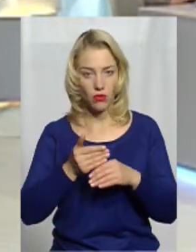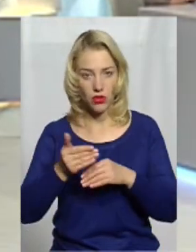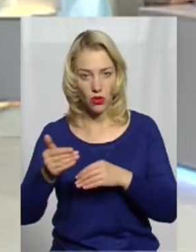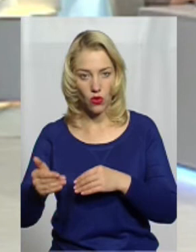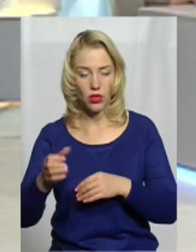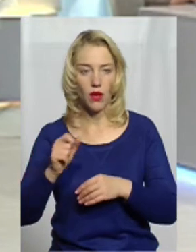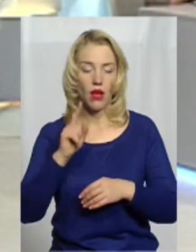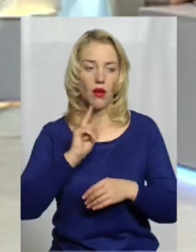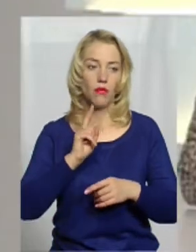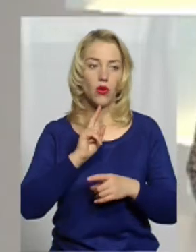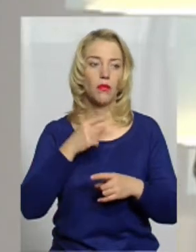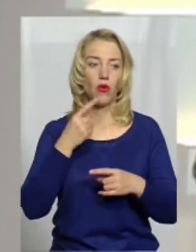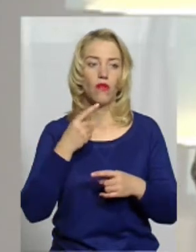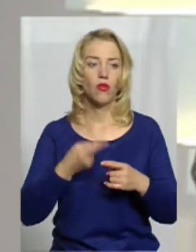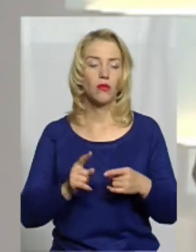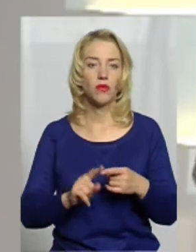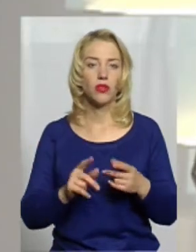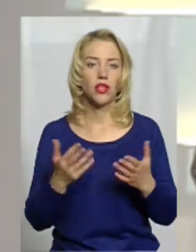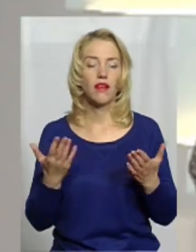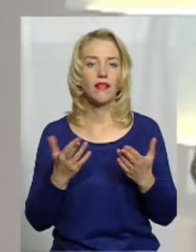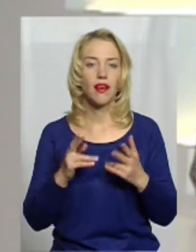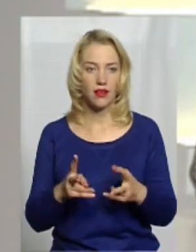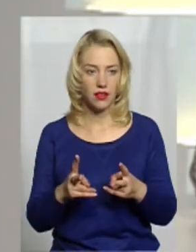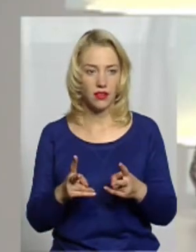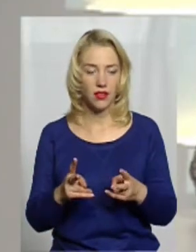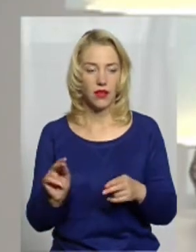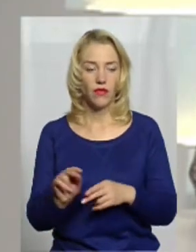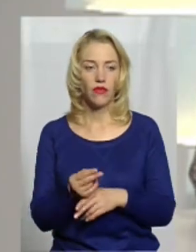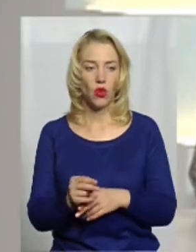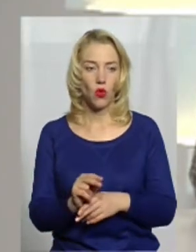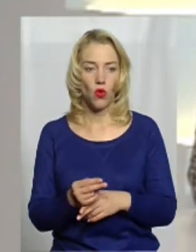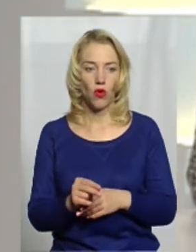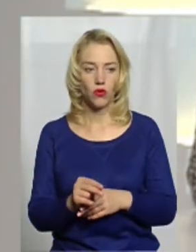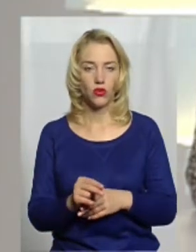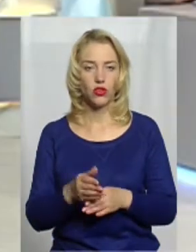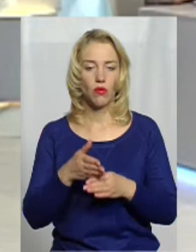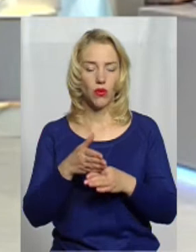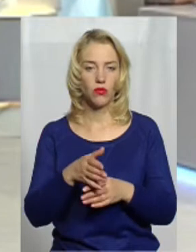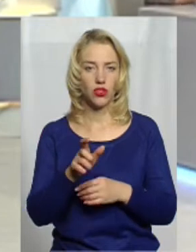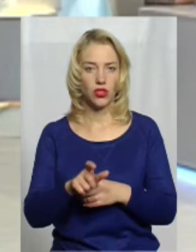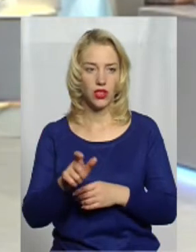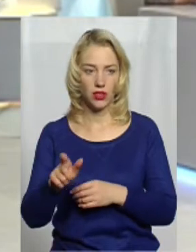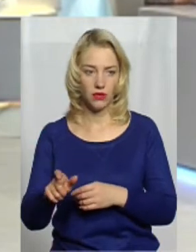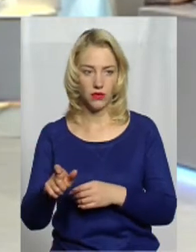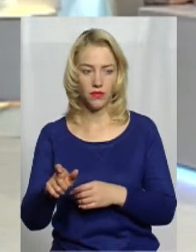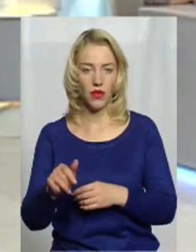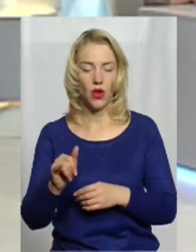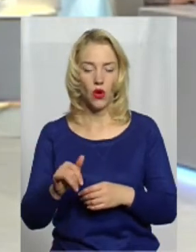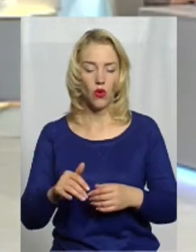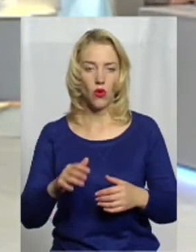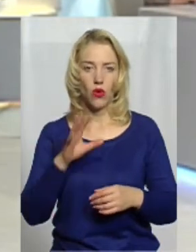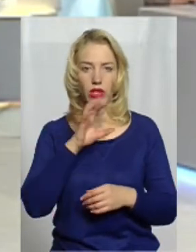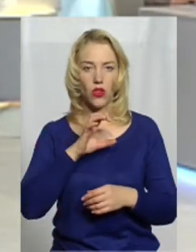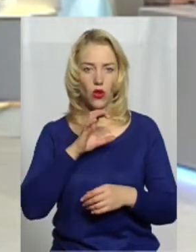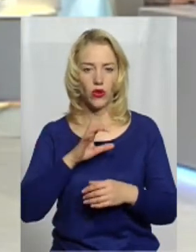А поки що поговоримо про те, яким чином виховують помічників у кінологічних